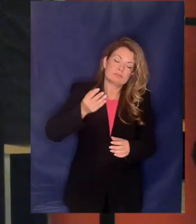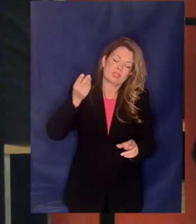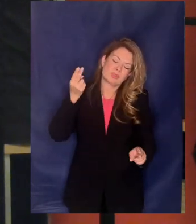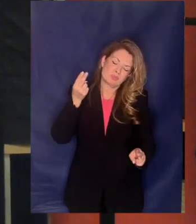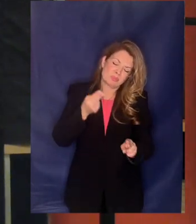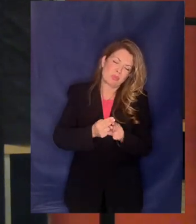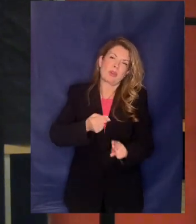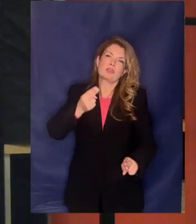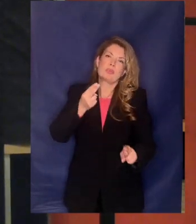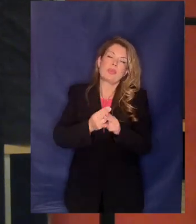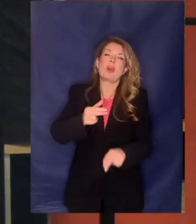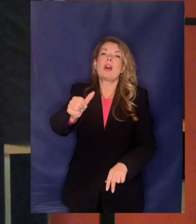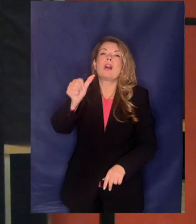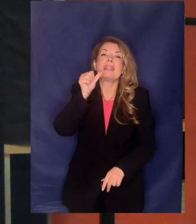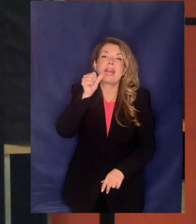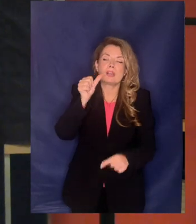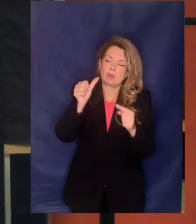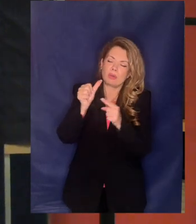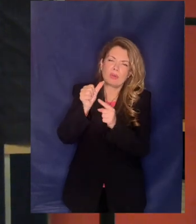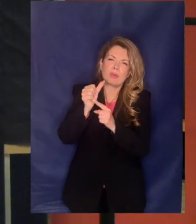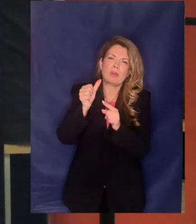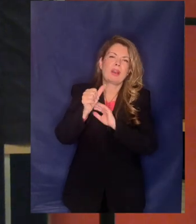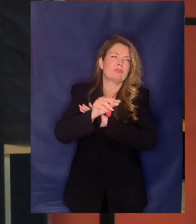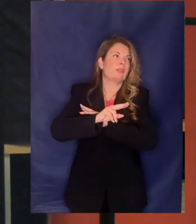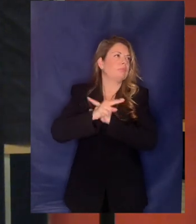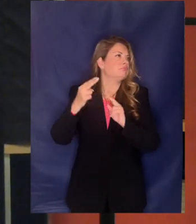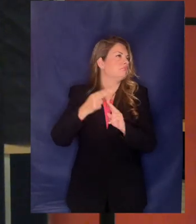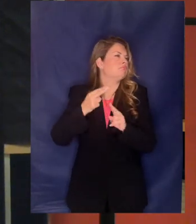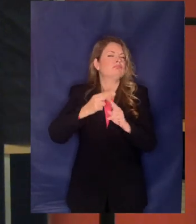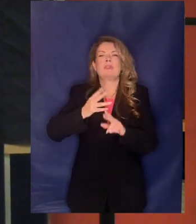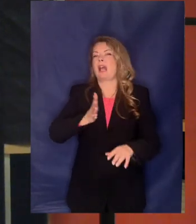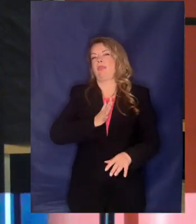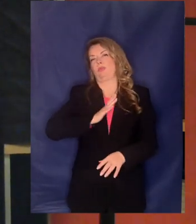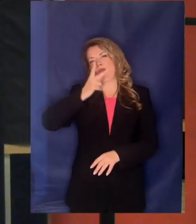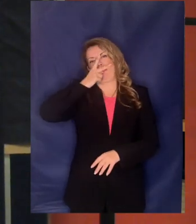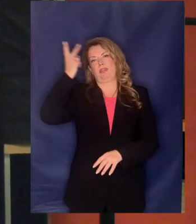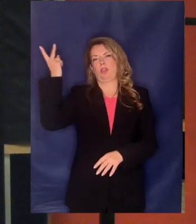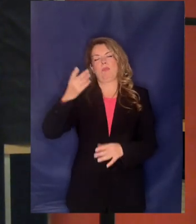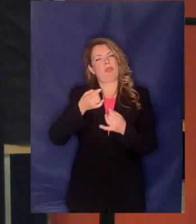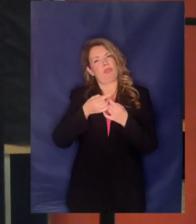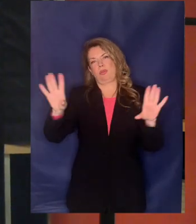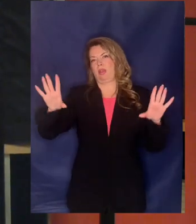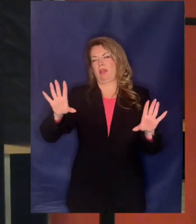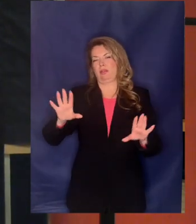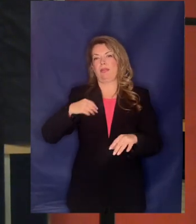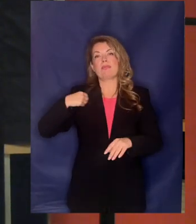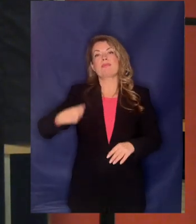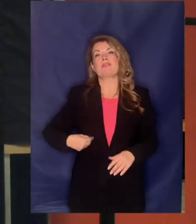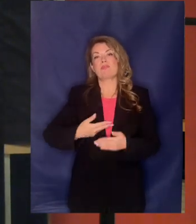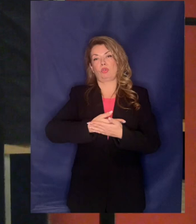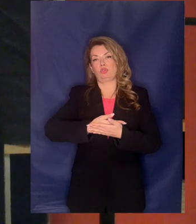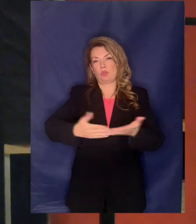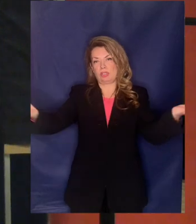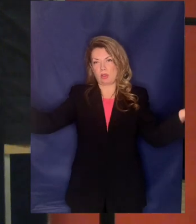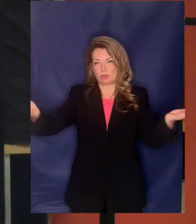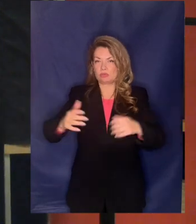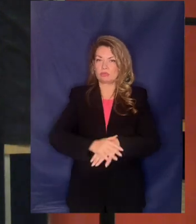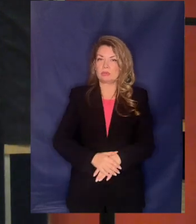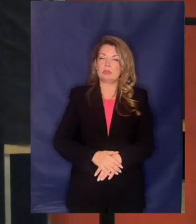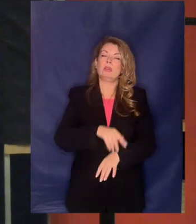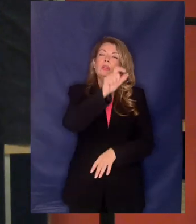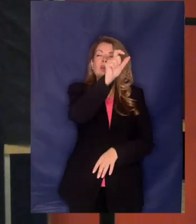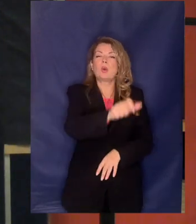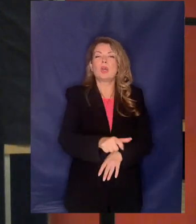για το νερό μιλάμε για ανθρώπινο δικαίωμα λοιπόν αν έλεγε αλήθεια ο κ. Μητσοτάκης δεν θα επεδείκνει τέτοια